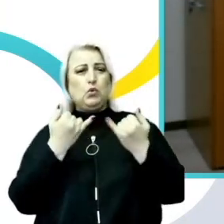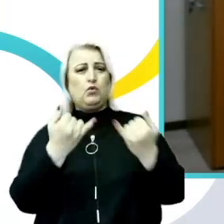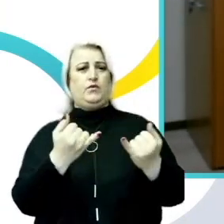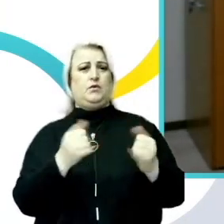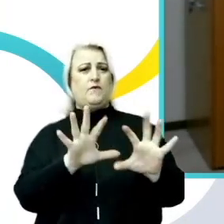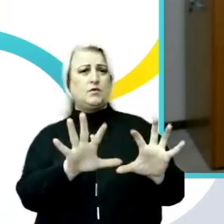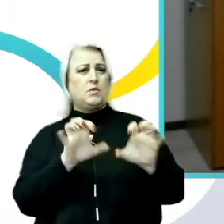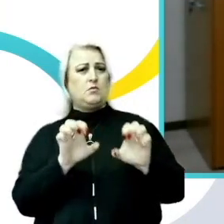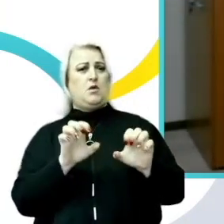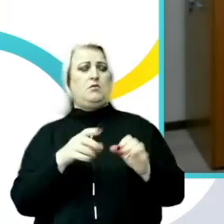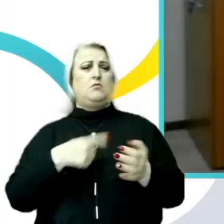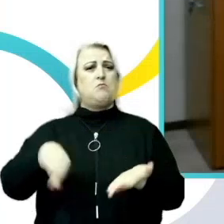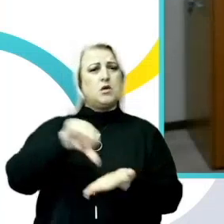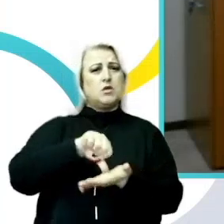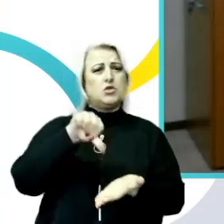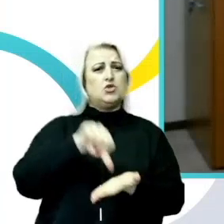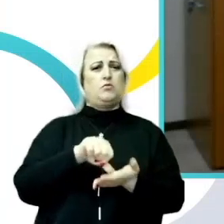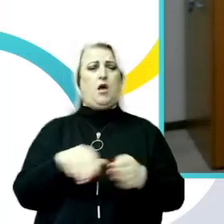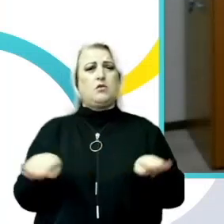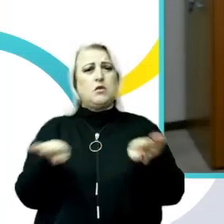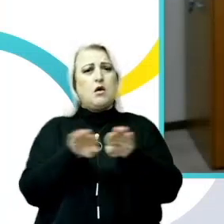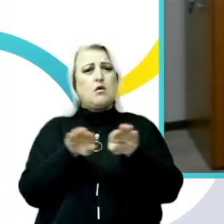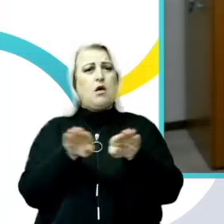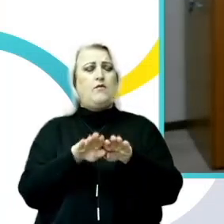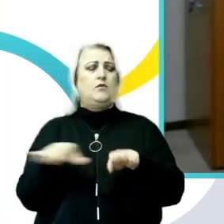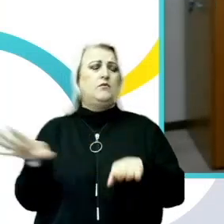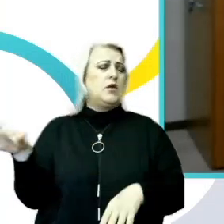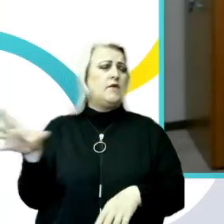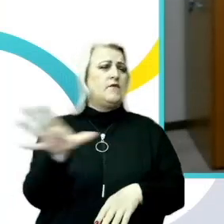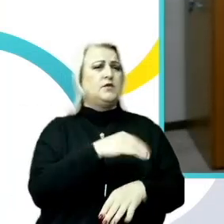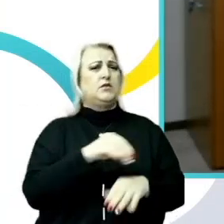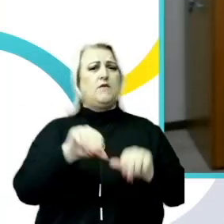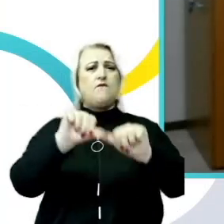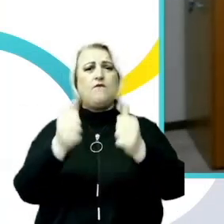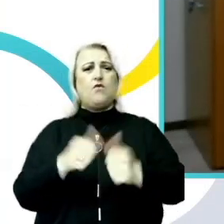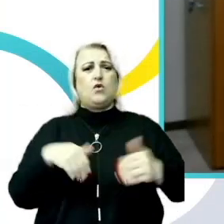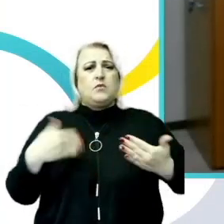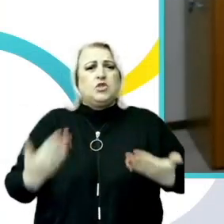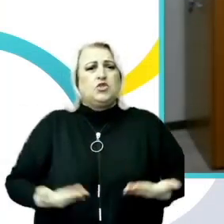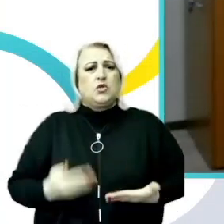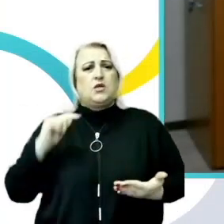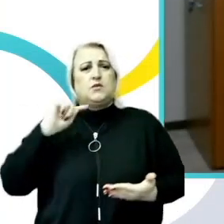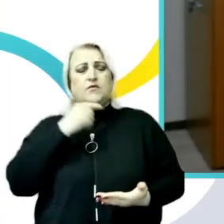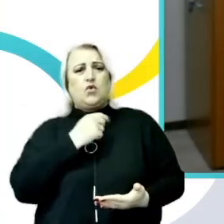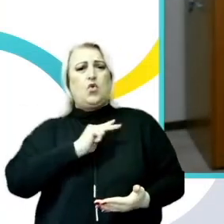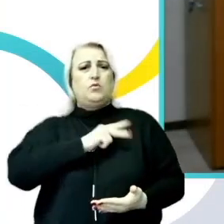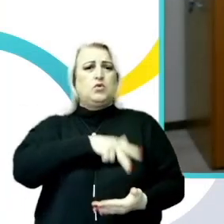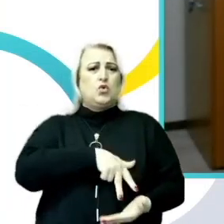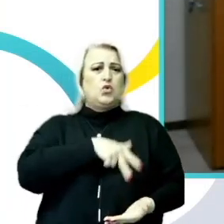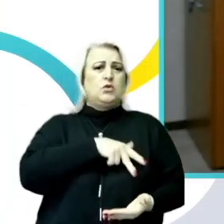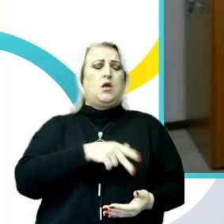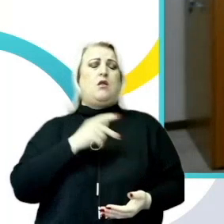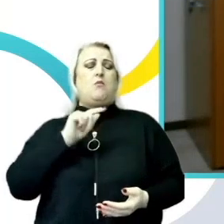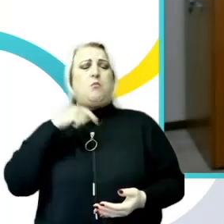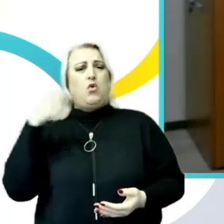care au dreptul de a participa în mod egal la toate formele veții, economice, sociale, politice,